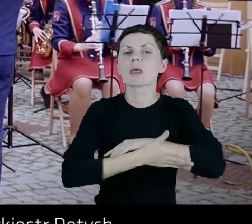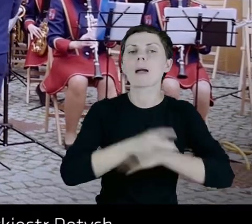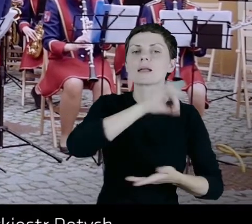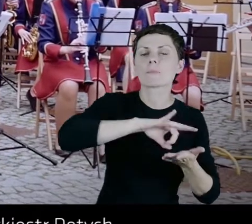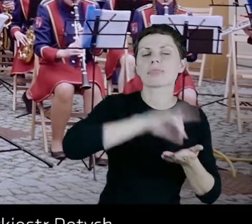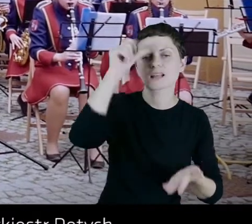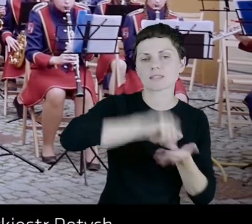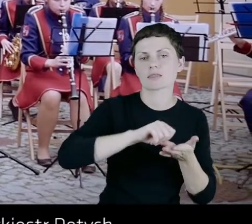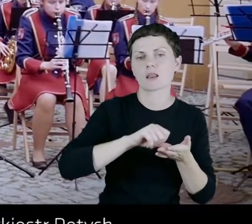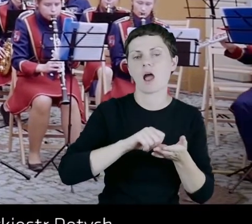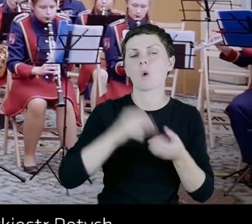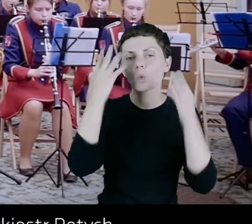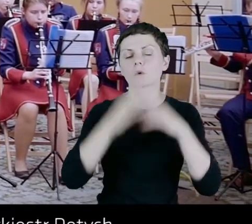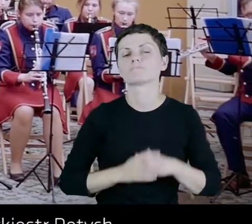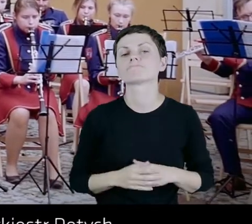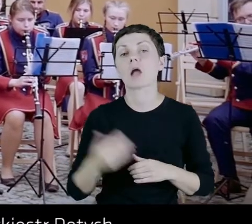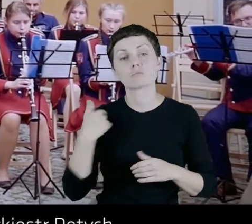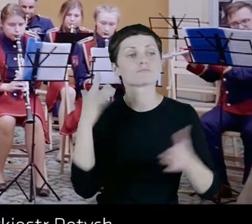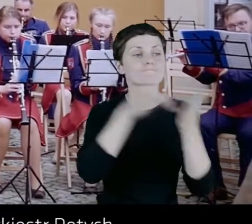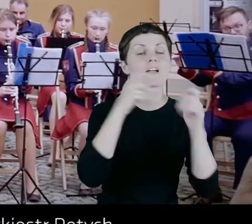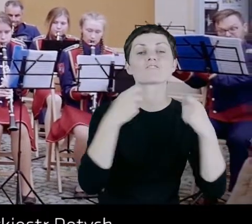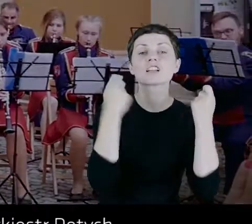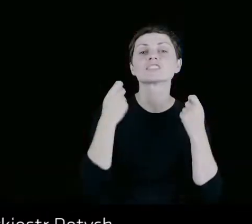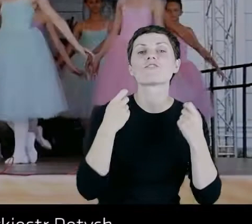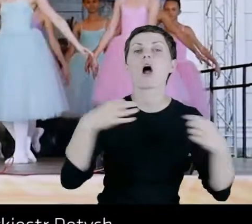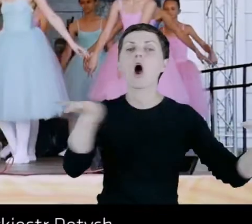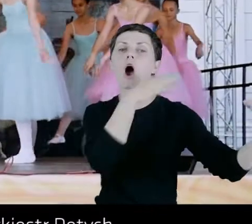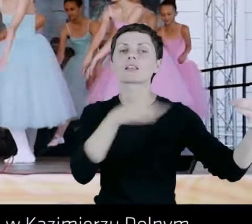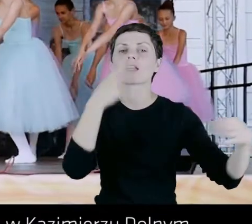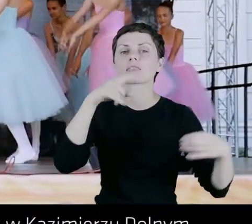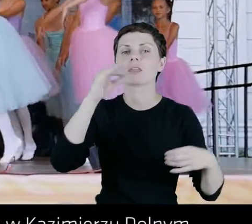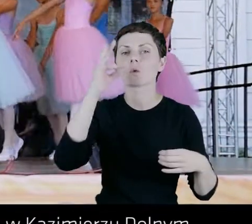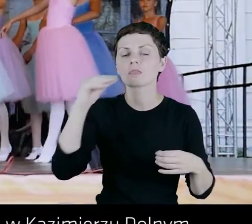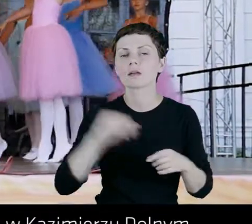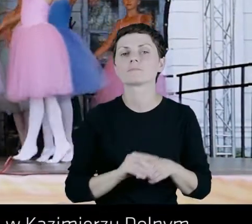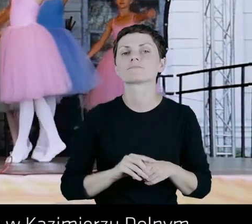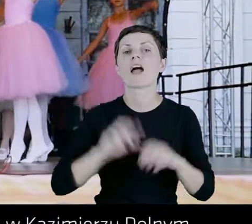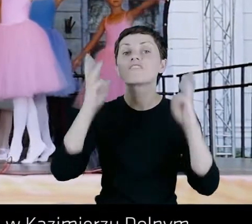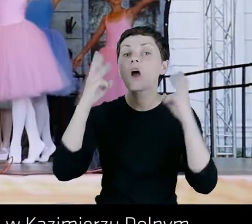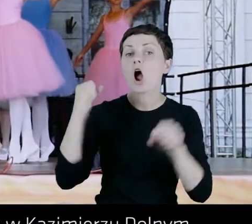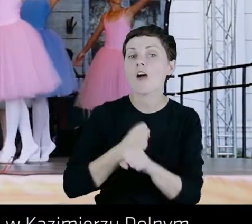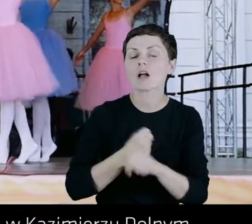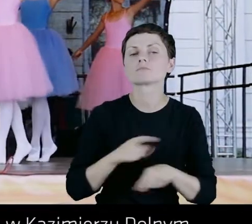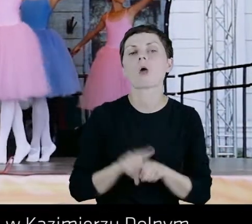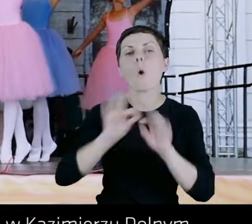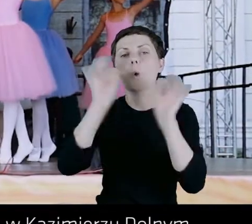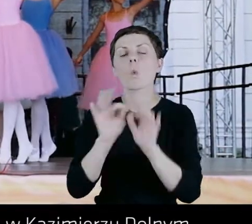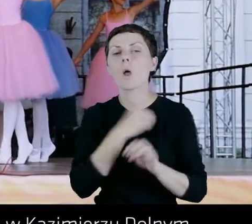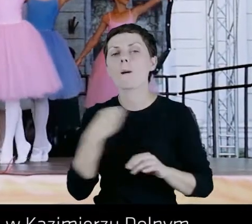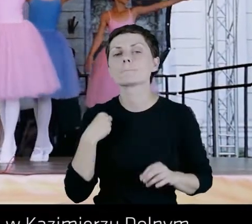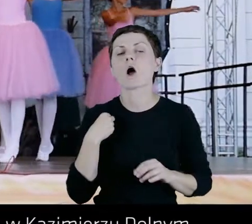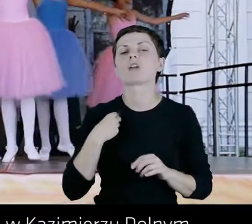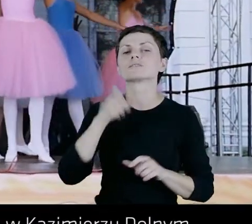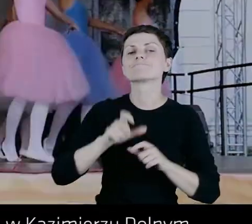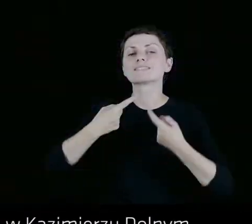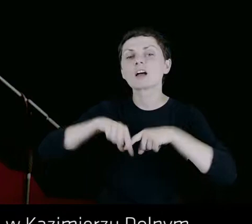gminne centra kultury. Byliśmy obecni na Festiwalu Orkiestręty, Warsztatach Kowalskich czy Ogólnopolskim Festiwalu